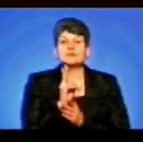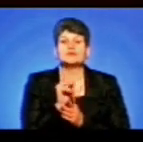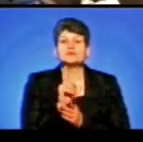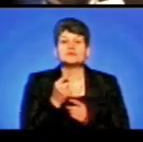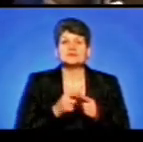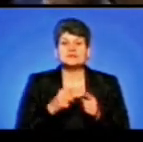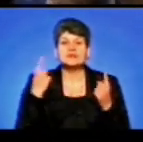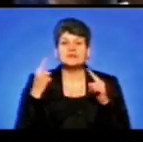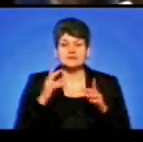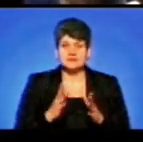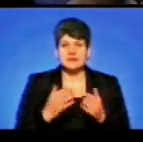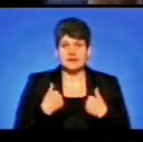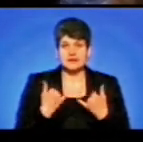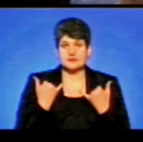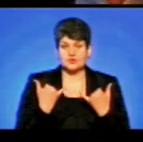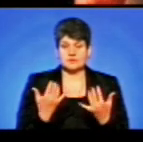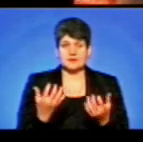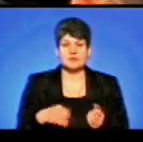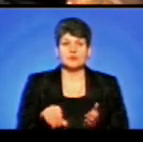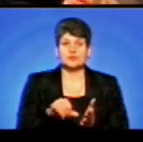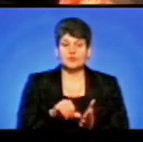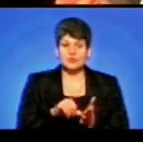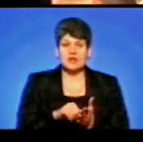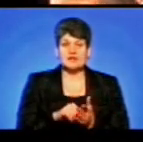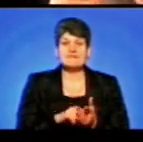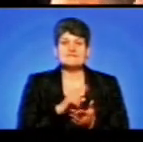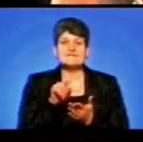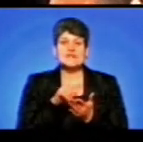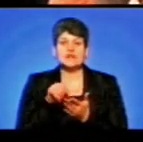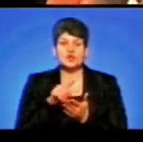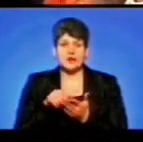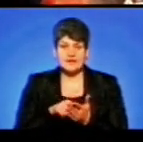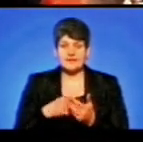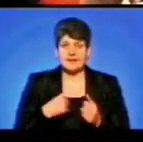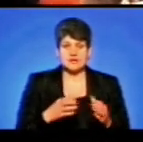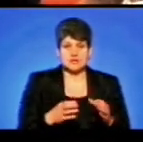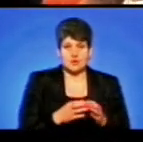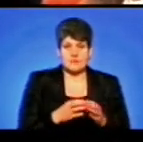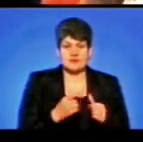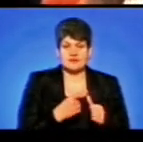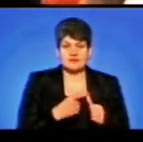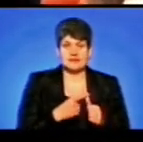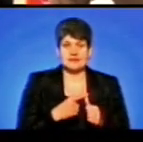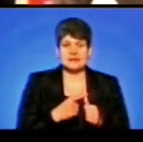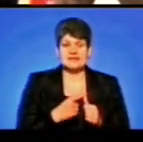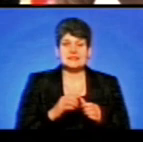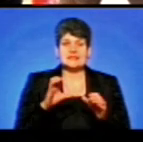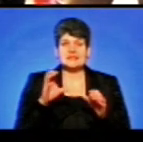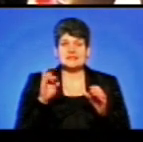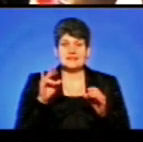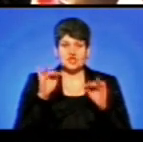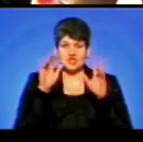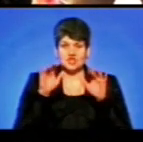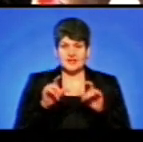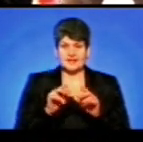Я сьогодні беру участь в вікторині. Наша команда називається «Сніжинки». Я сьогодні